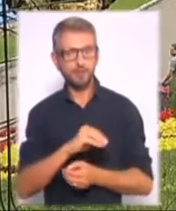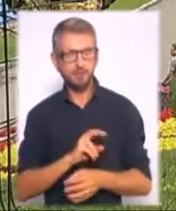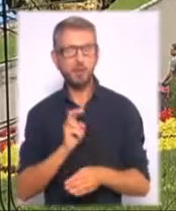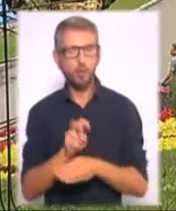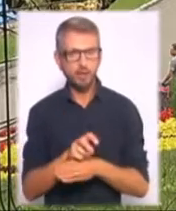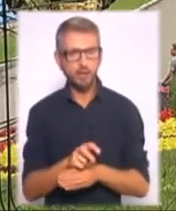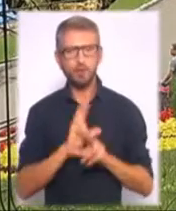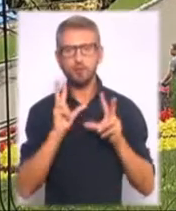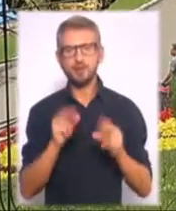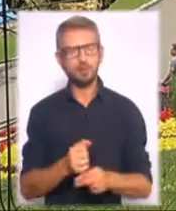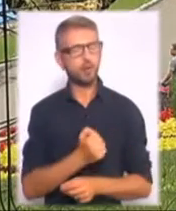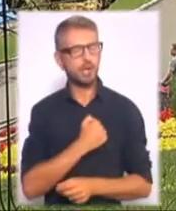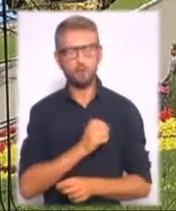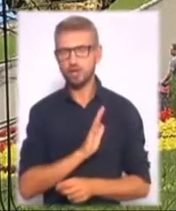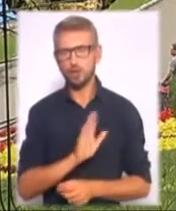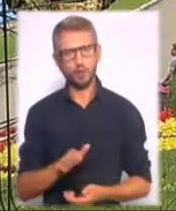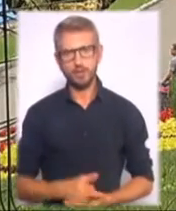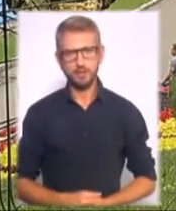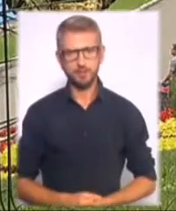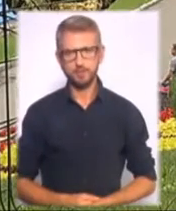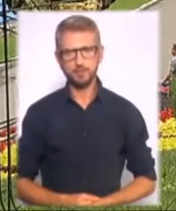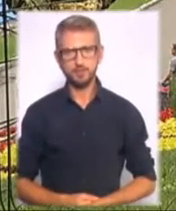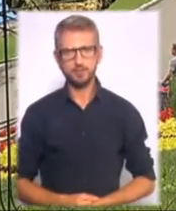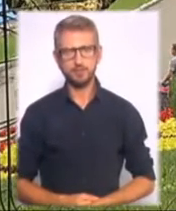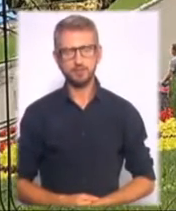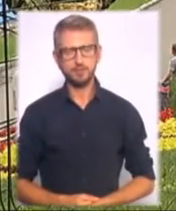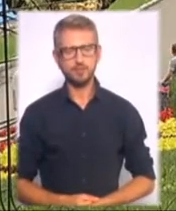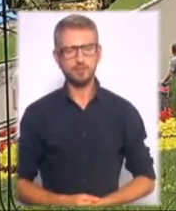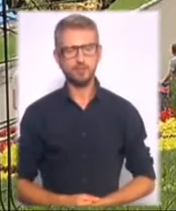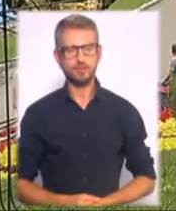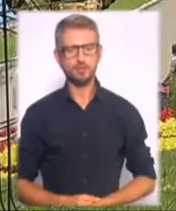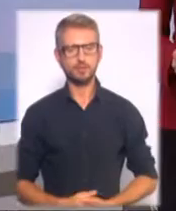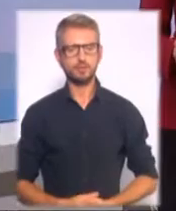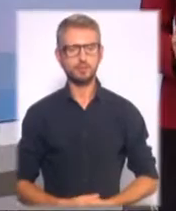Обіцяємо, не пожалкуєте. Любов Кукла, Андрій Дутко, телеканал Київ.